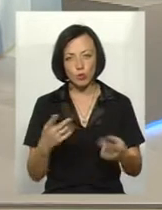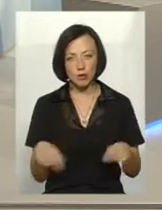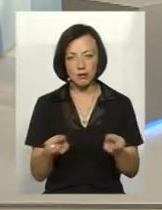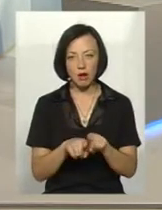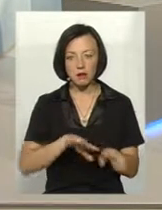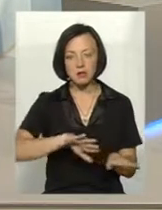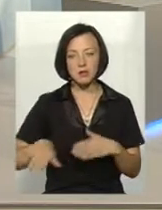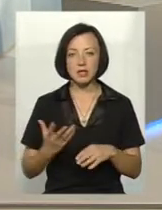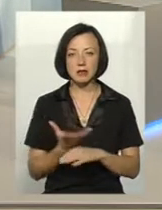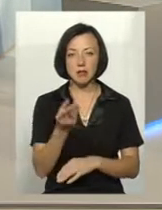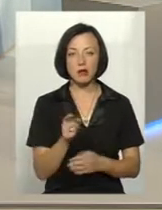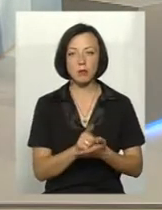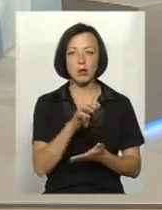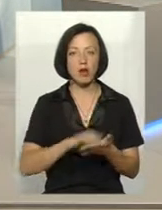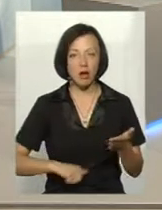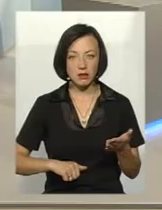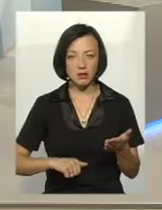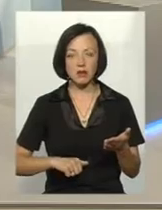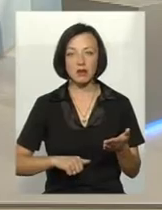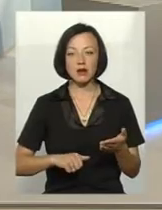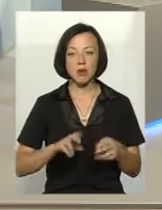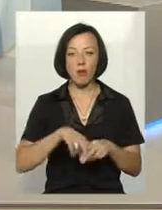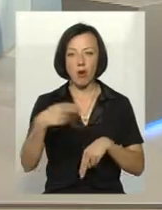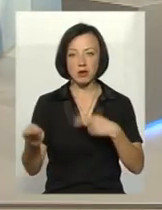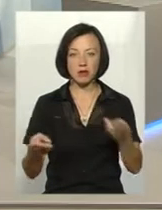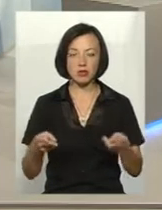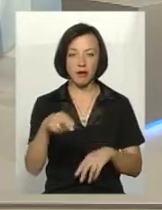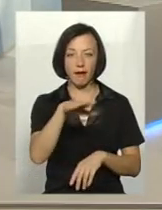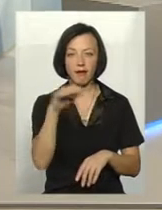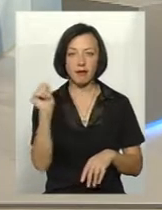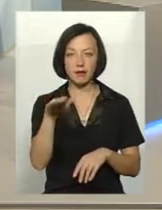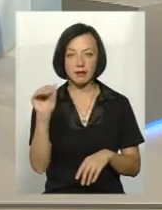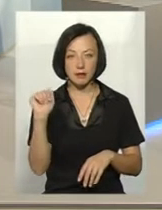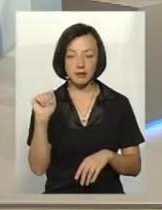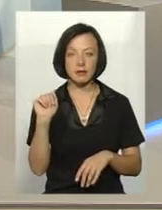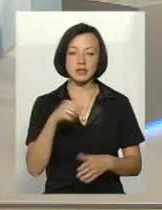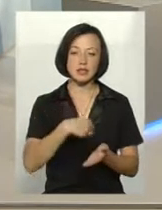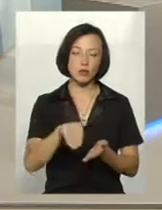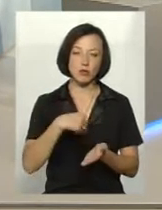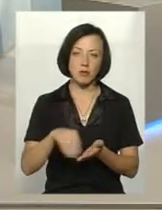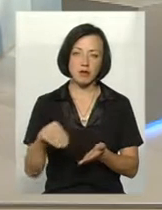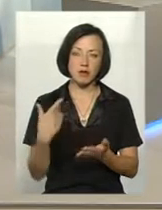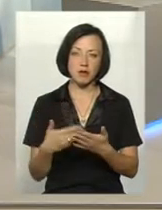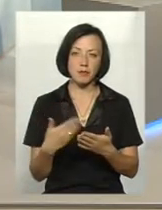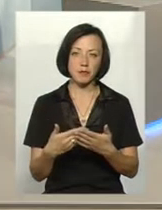сплати податків, погашення кредитів, закупівлі